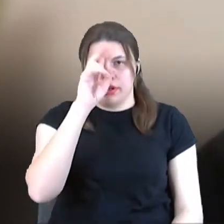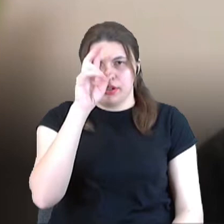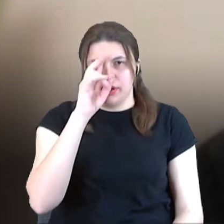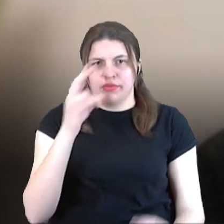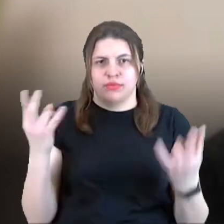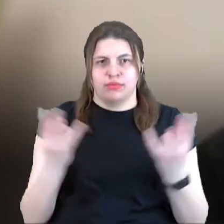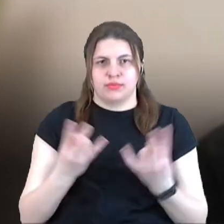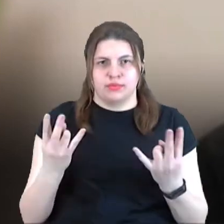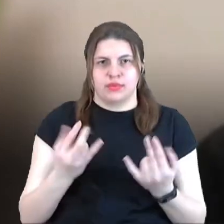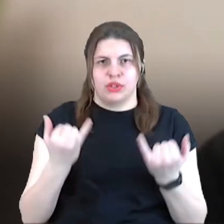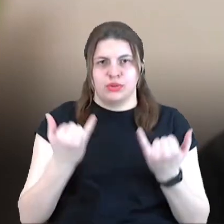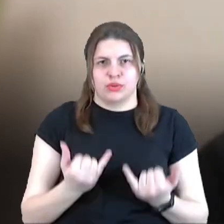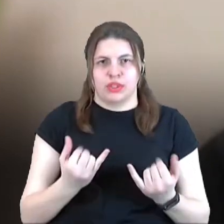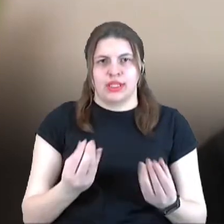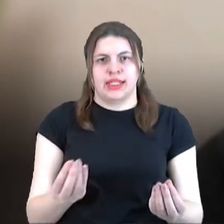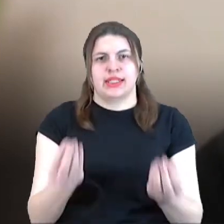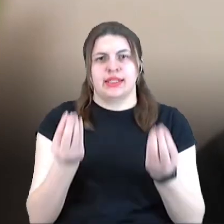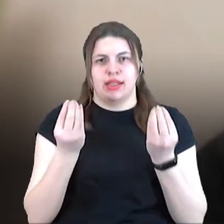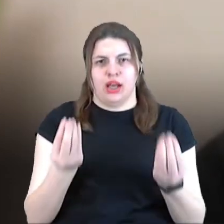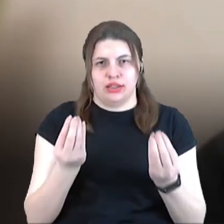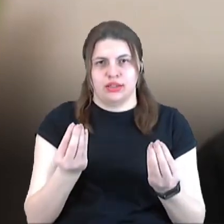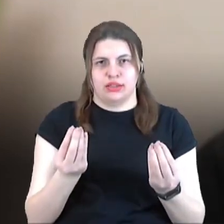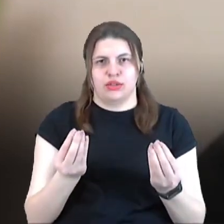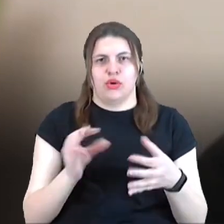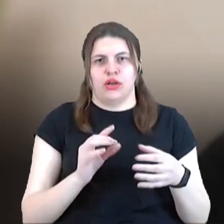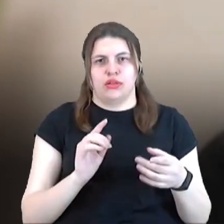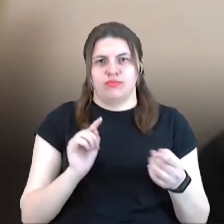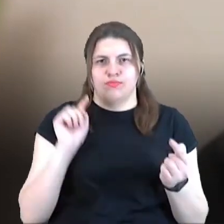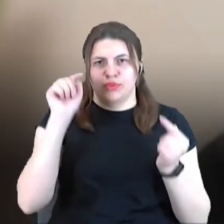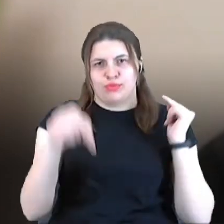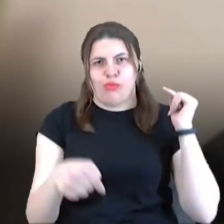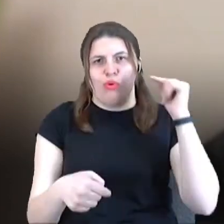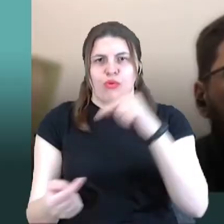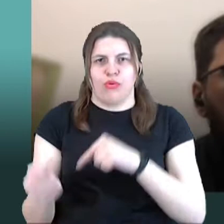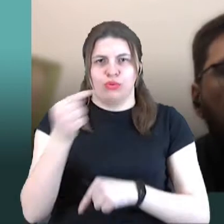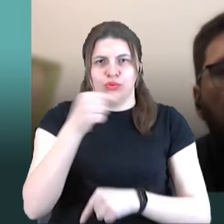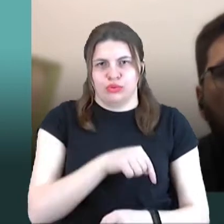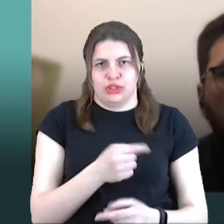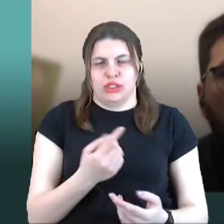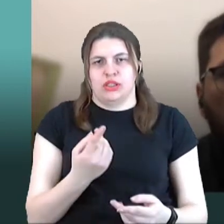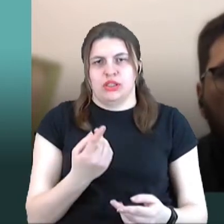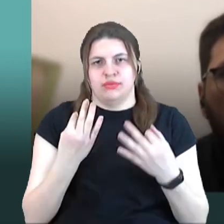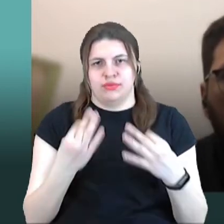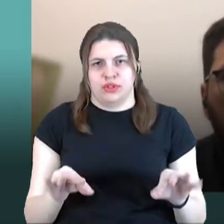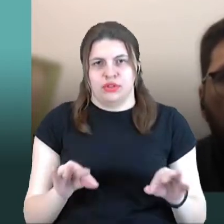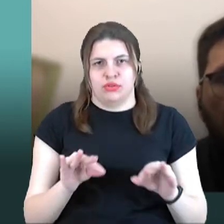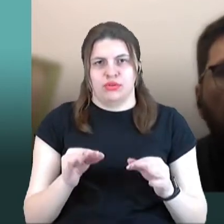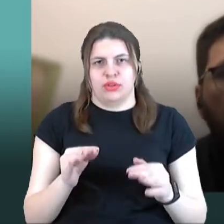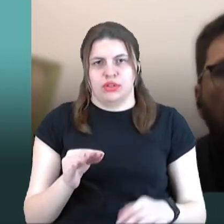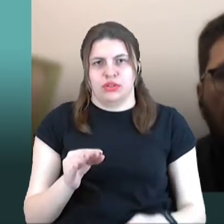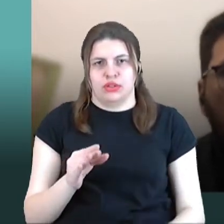неокупованої частини Донбасу, а також вільної частини північної